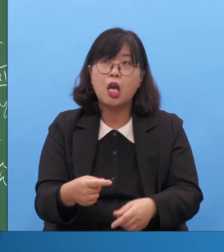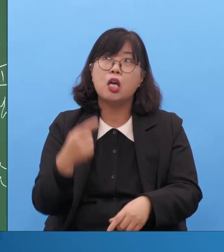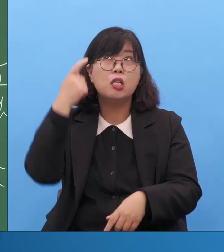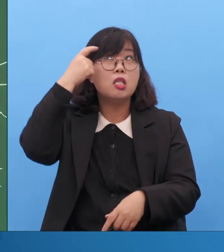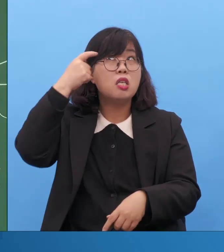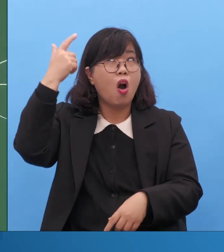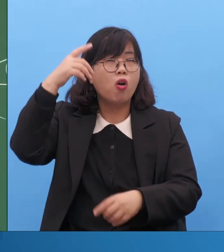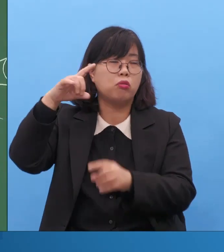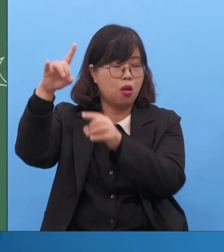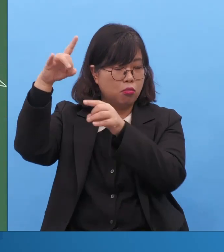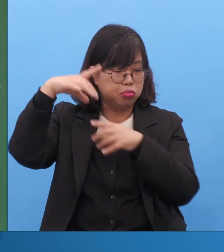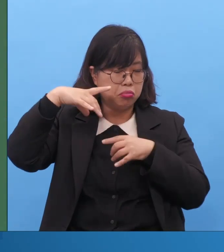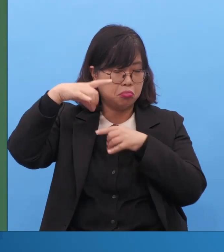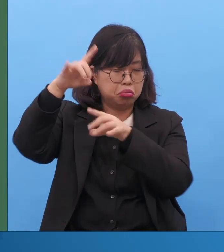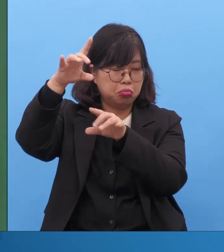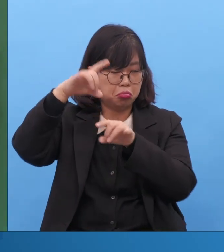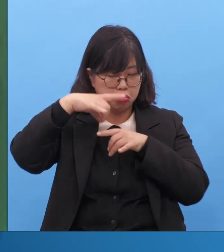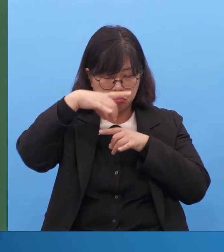그러면 여러분에게